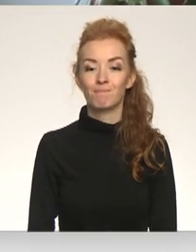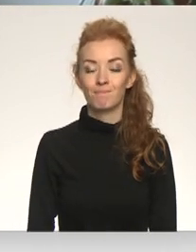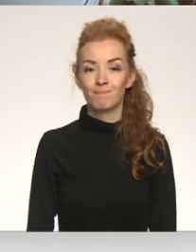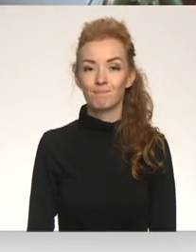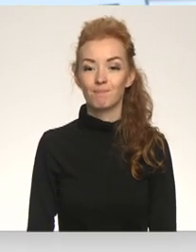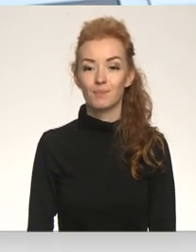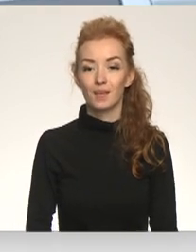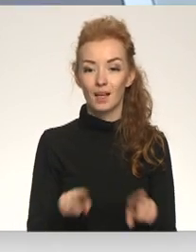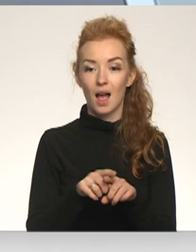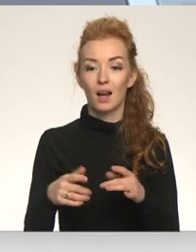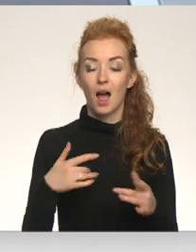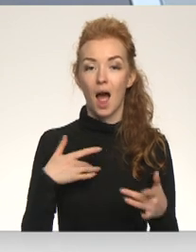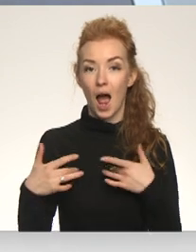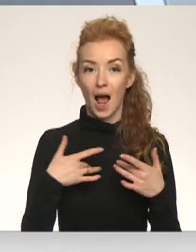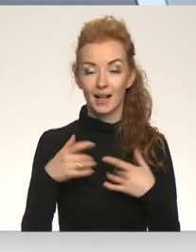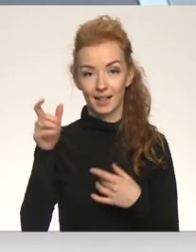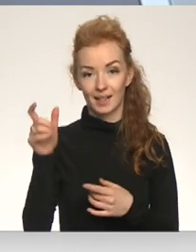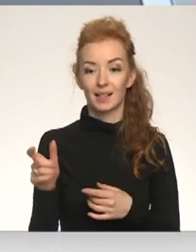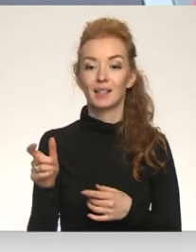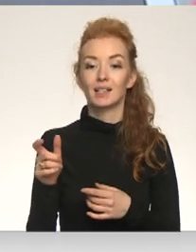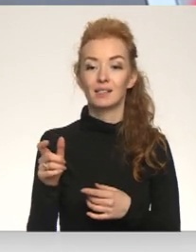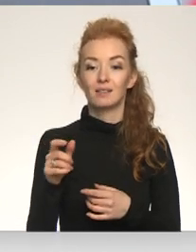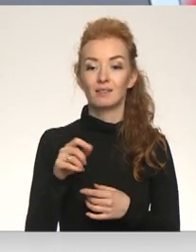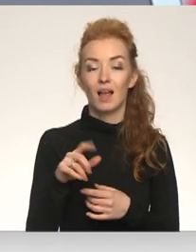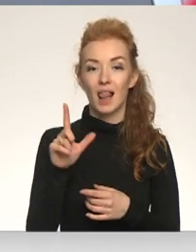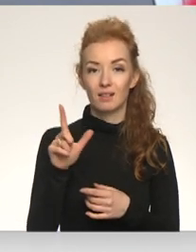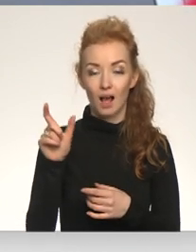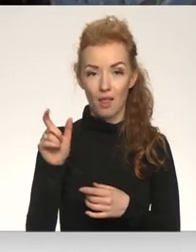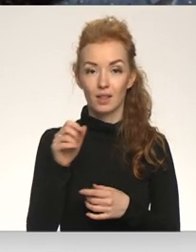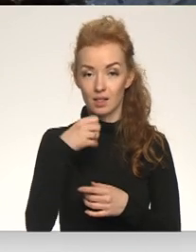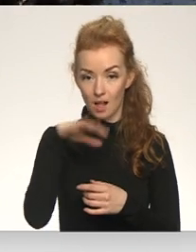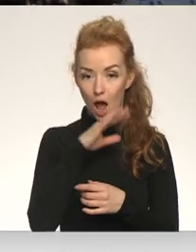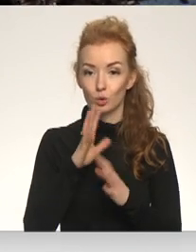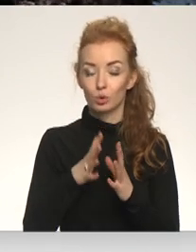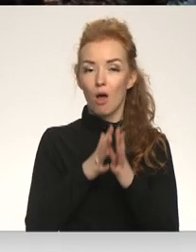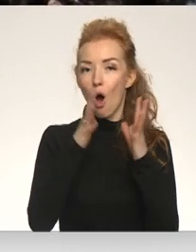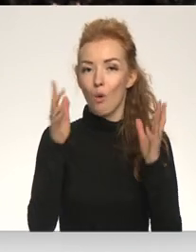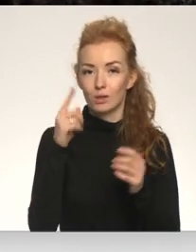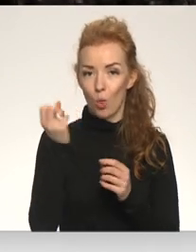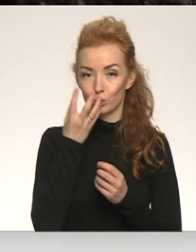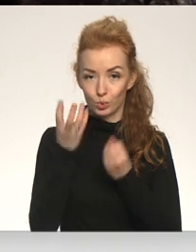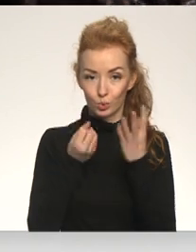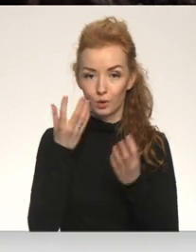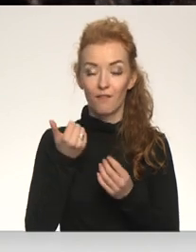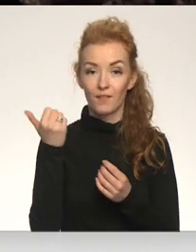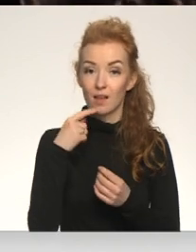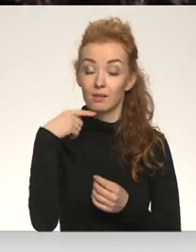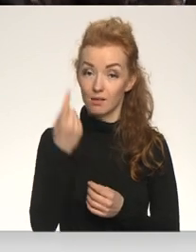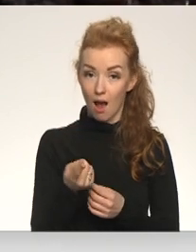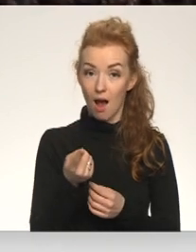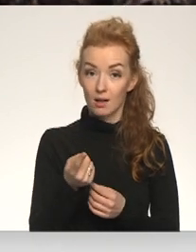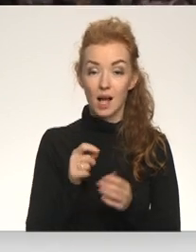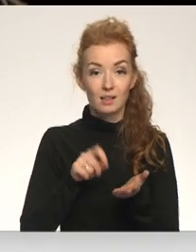Arī aktrises un cēsu mazā teātra vadītājas Ilzes Lieckalniņas dāža šogad kupli rotāšot saules puķes. Viņa sarunā ar RTV uzsver.